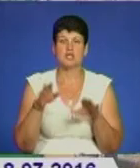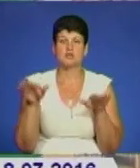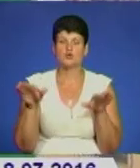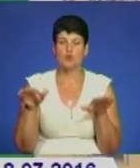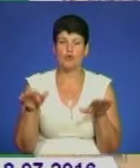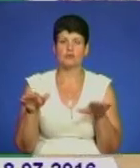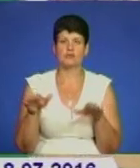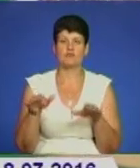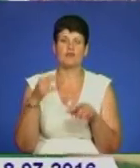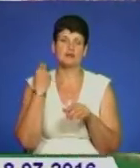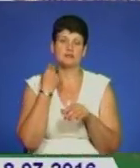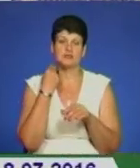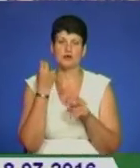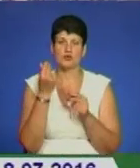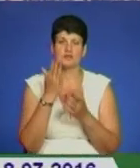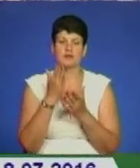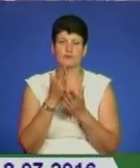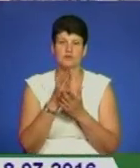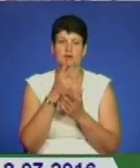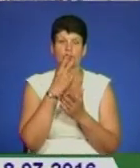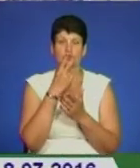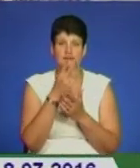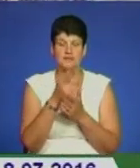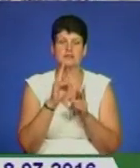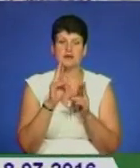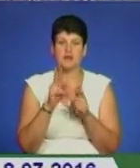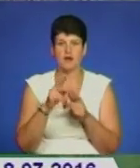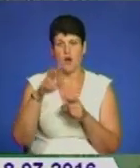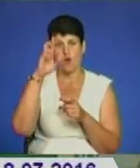можна поспостерігати, як королева Єлизавета змінювалася.